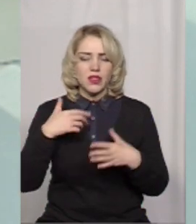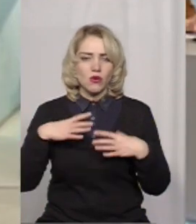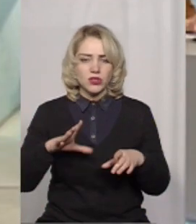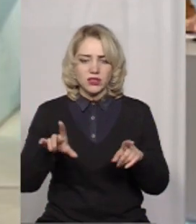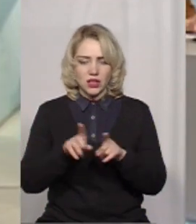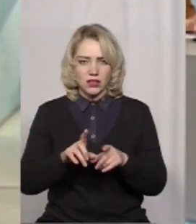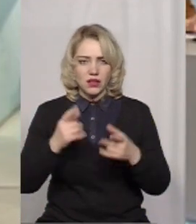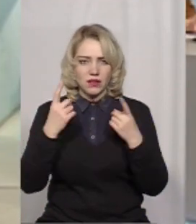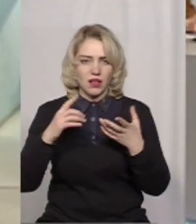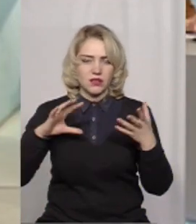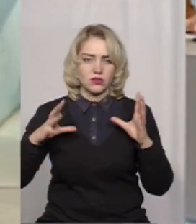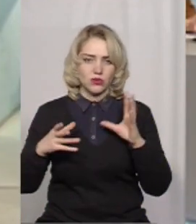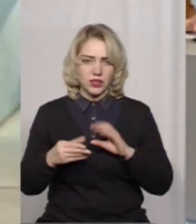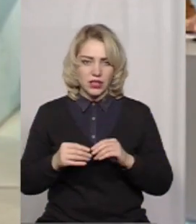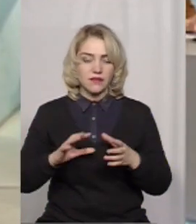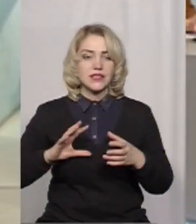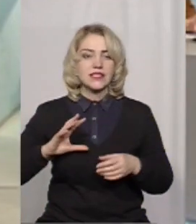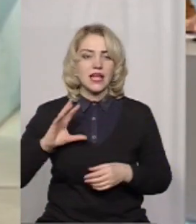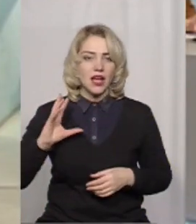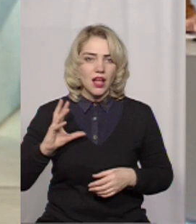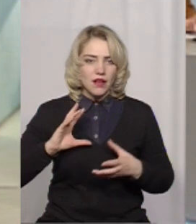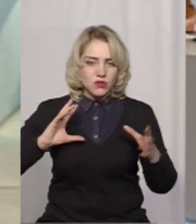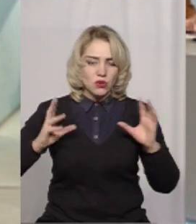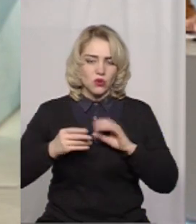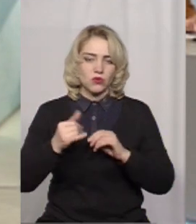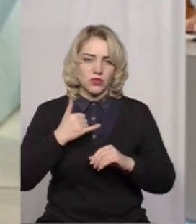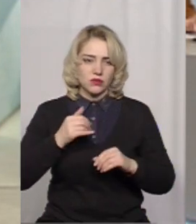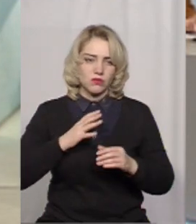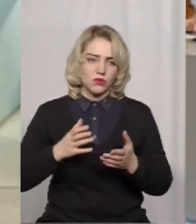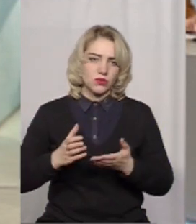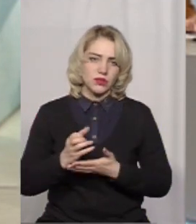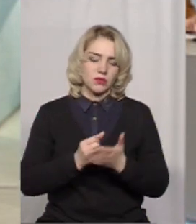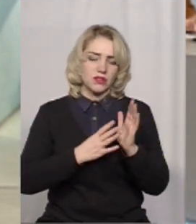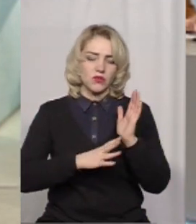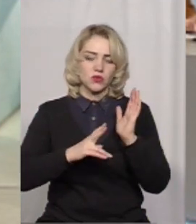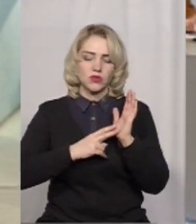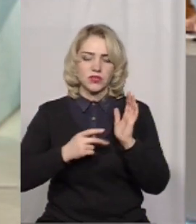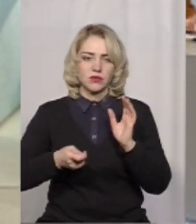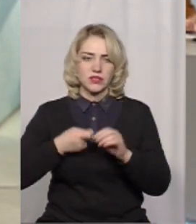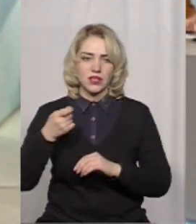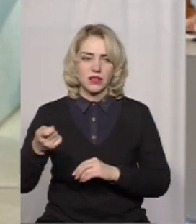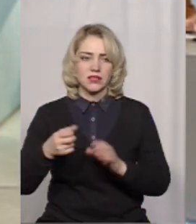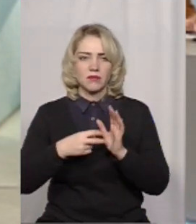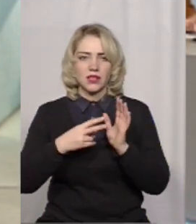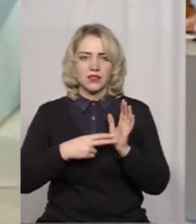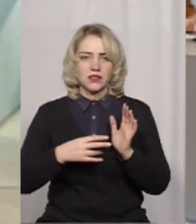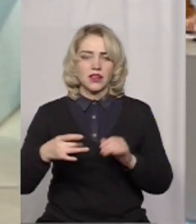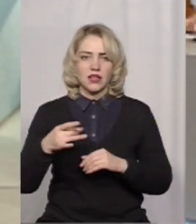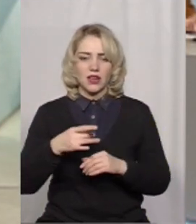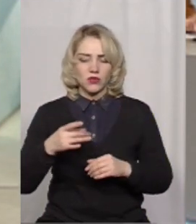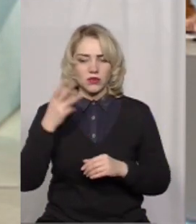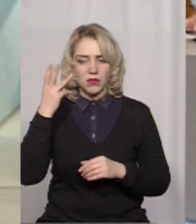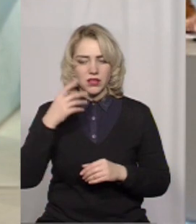в нас було зібрано 97 заявок із 17 районів Хмельницької області.